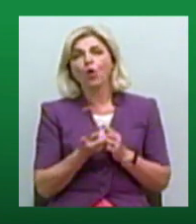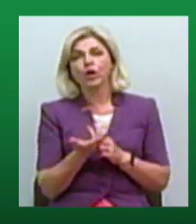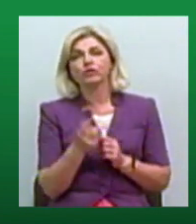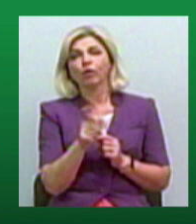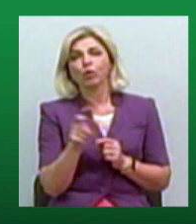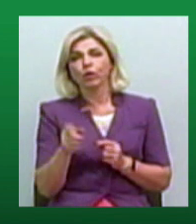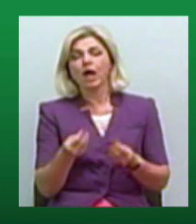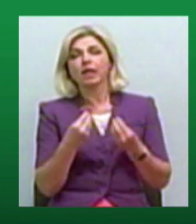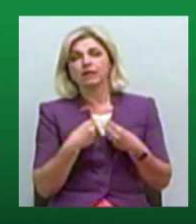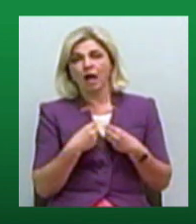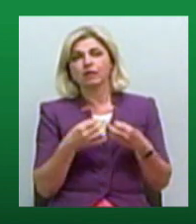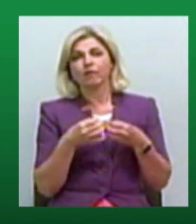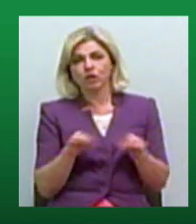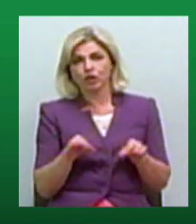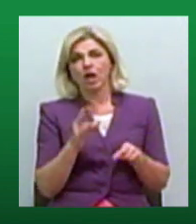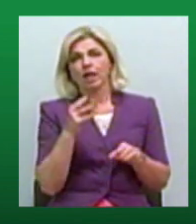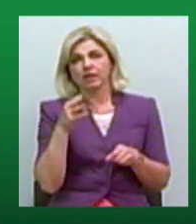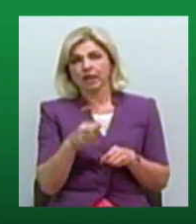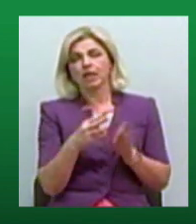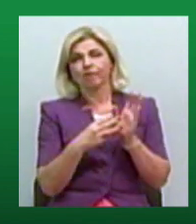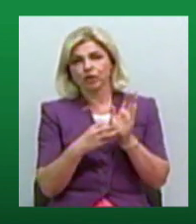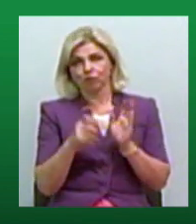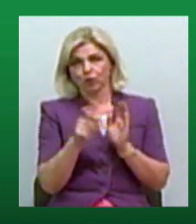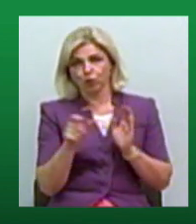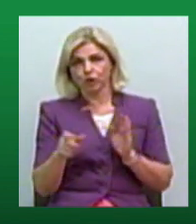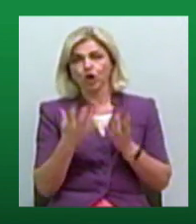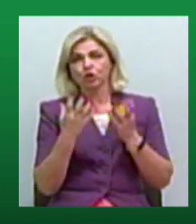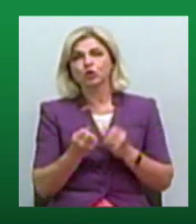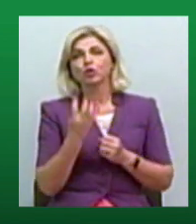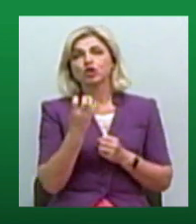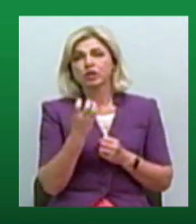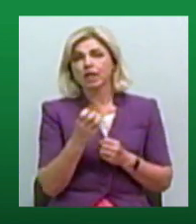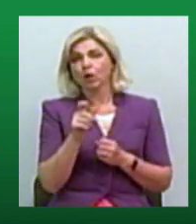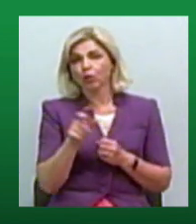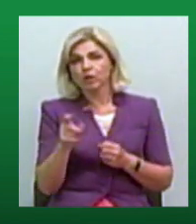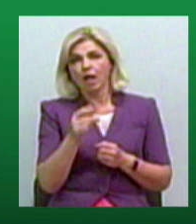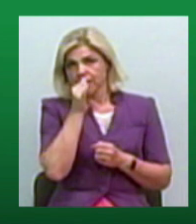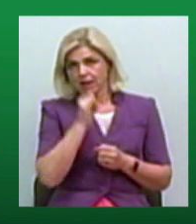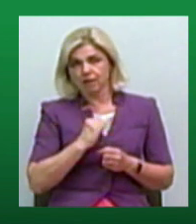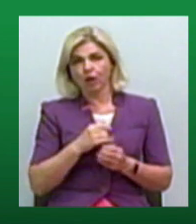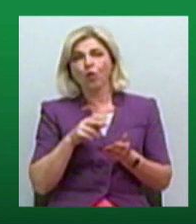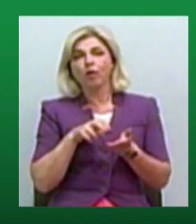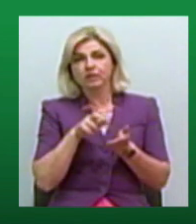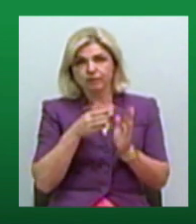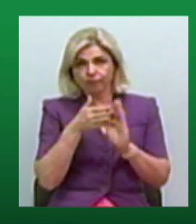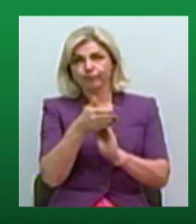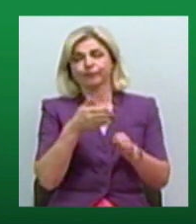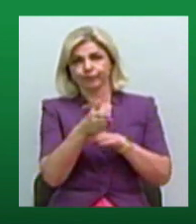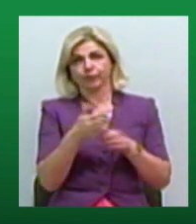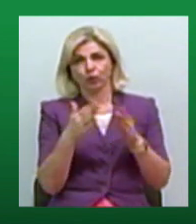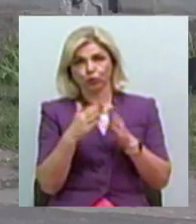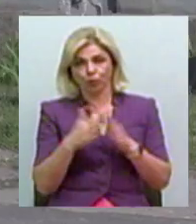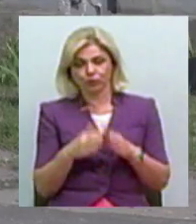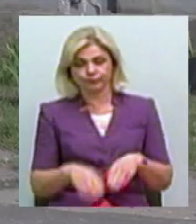дали відключити їх 3 тисячі 800 людей. Ще 400 осіб не надають доступу до свого житла, аби можна було виконати повторний пуск